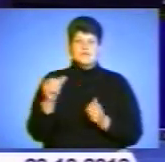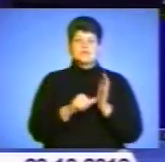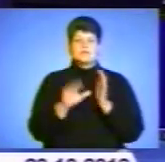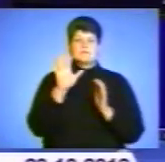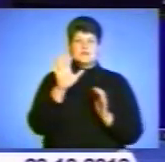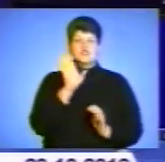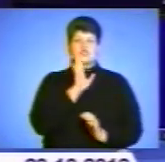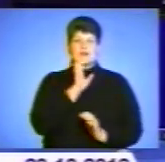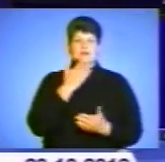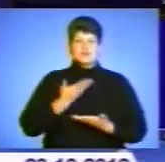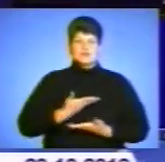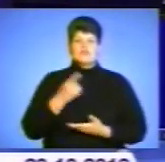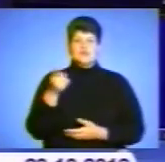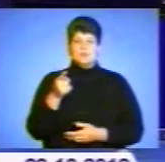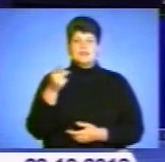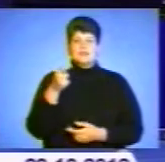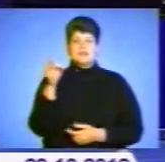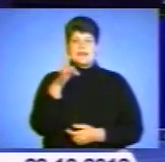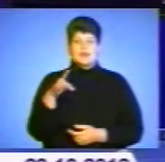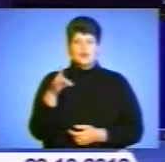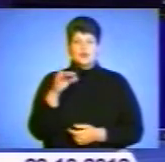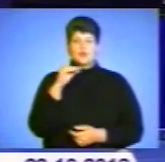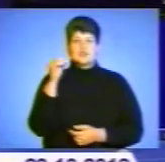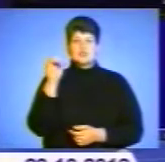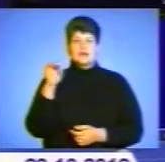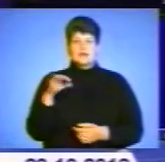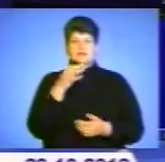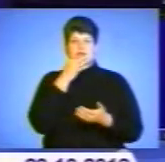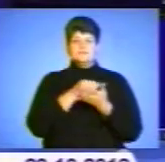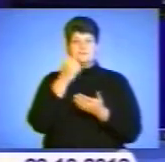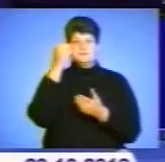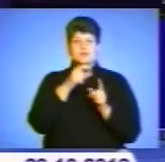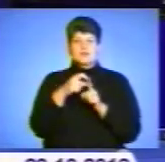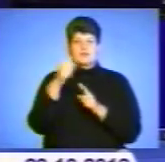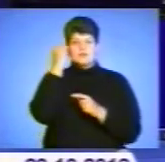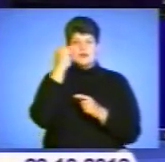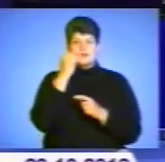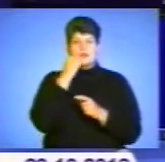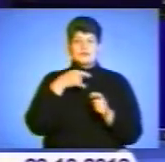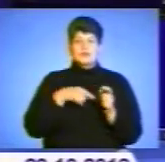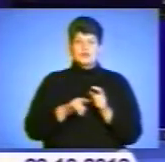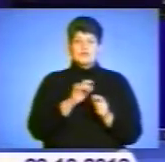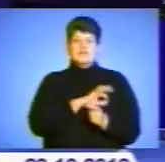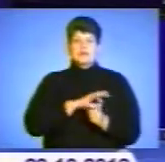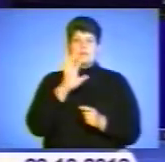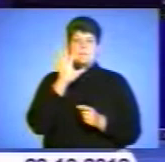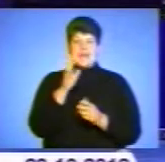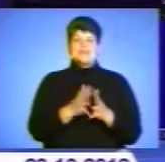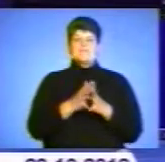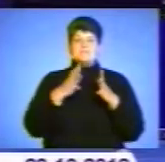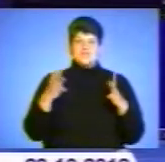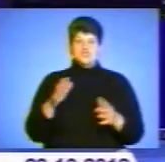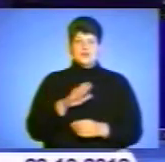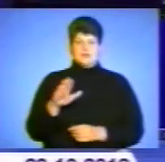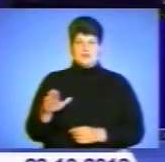Тернополі та в Тернопільському районі. Юрій Жильховський висловив слова вдячності жінкам, які народили та виховали 5 і більше дітей.